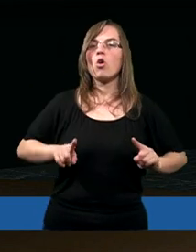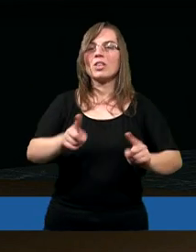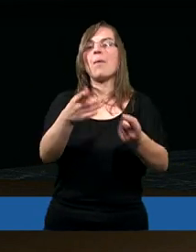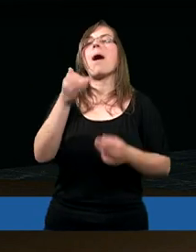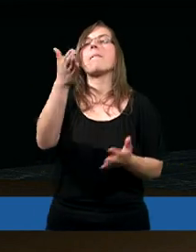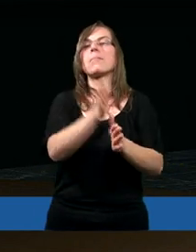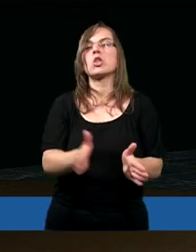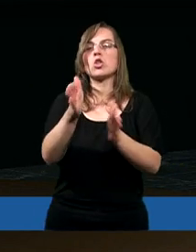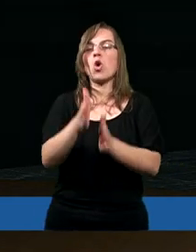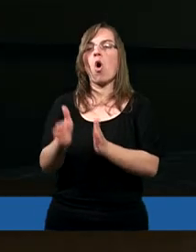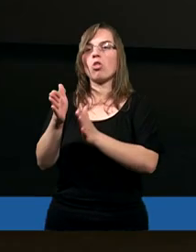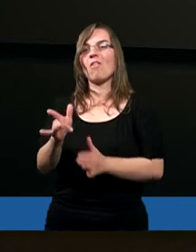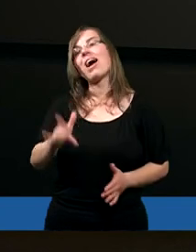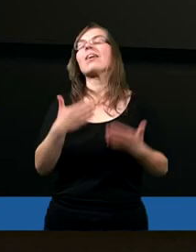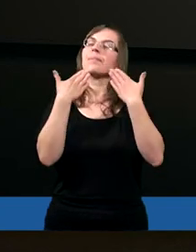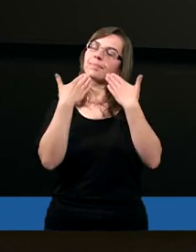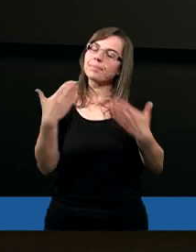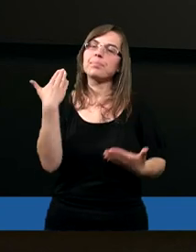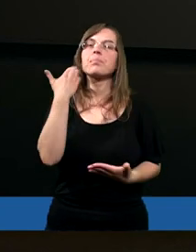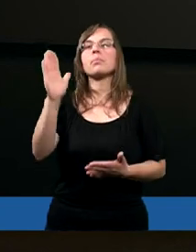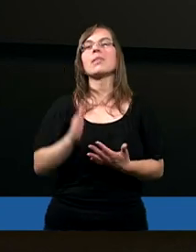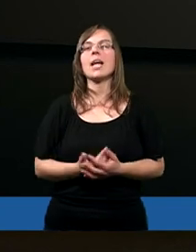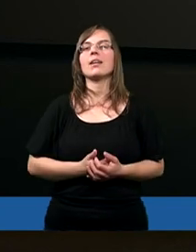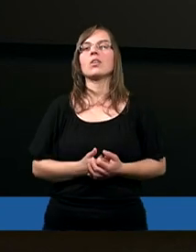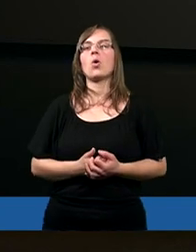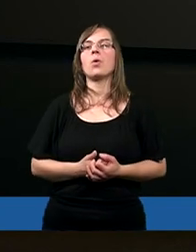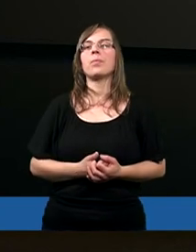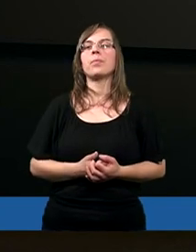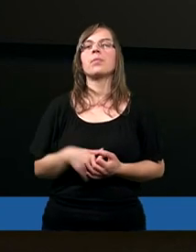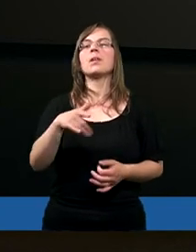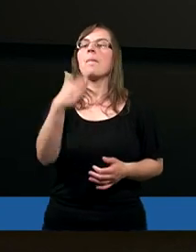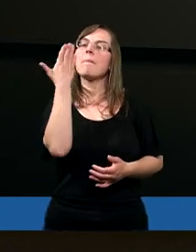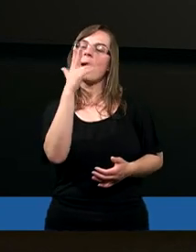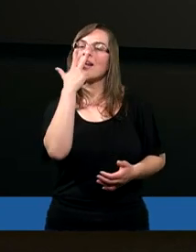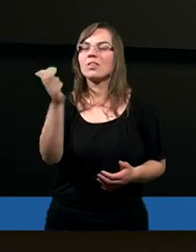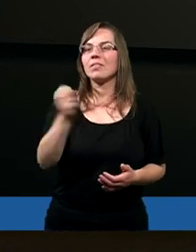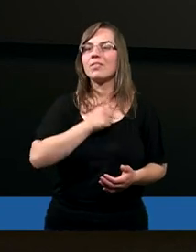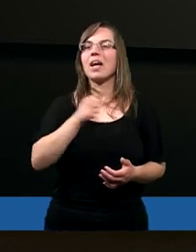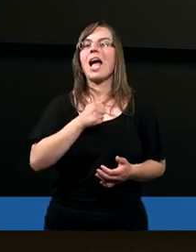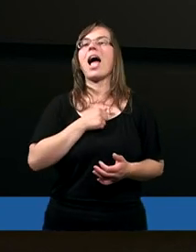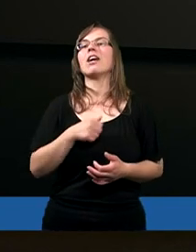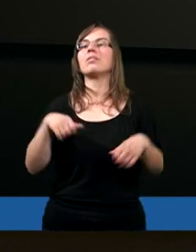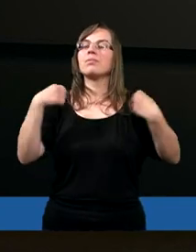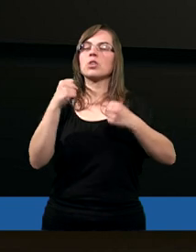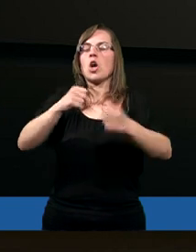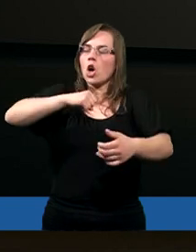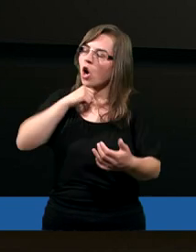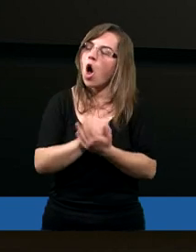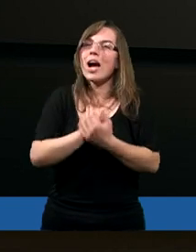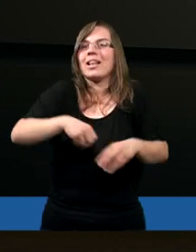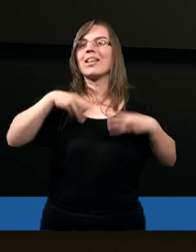dzieła przygotowany. Tak, dziękuję. Ten tekst jest bardzo wyraźny i możemy powiedzieć